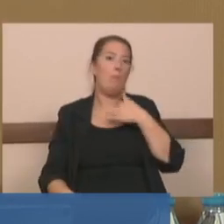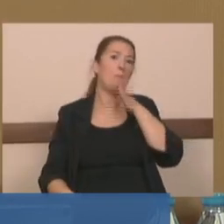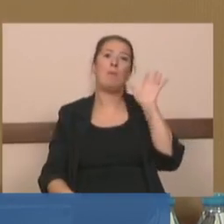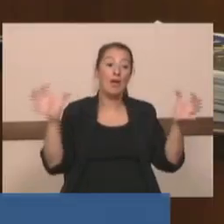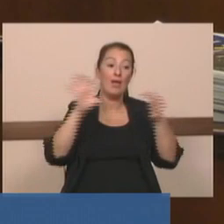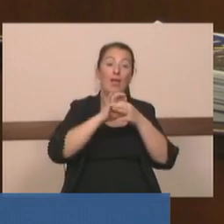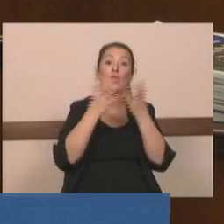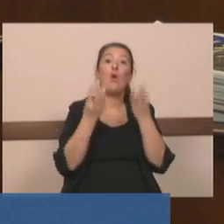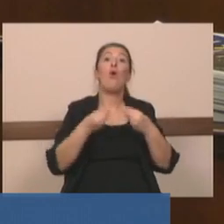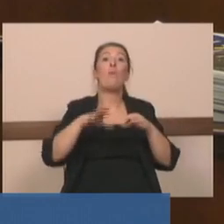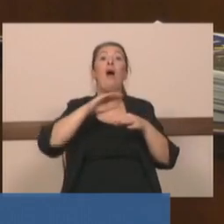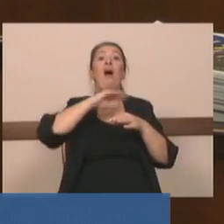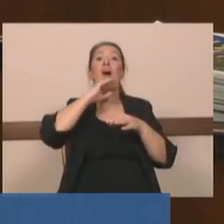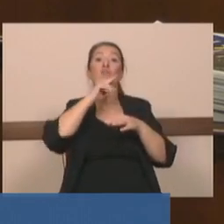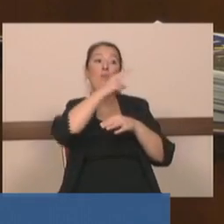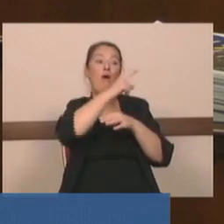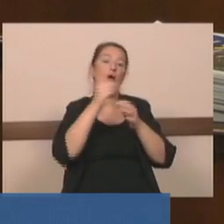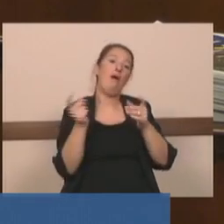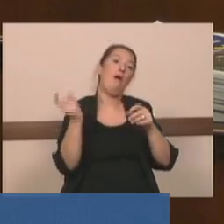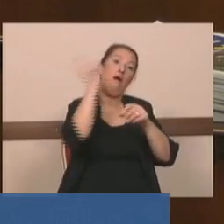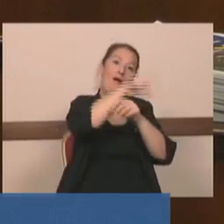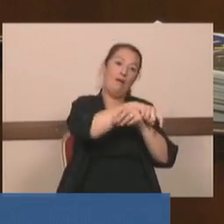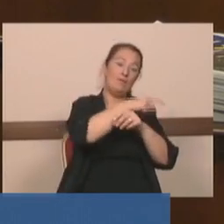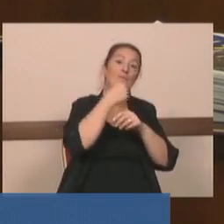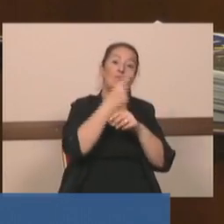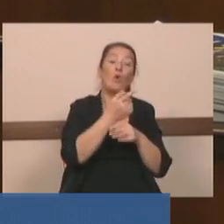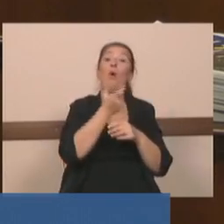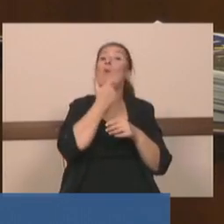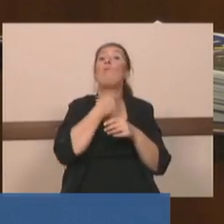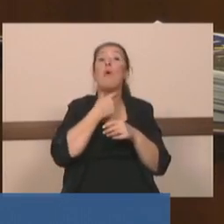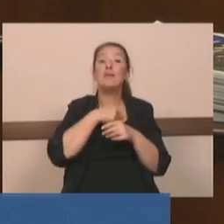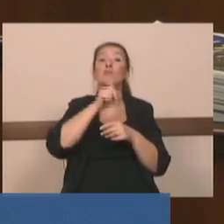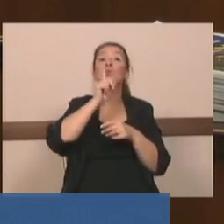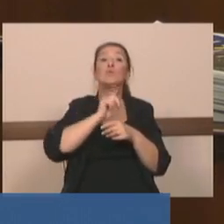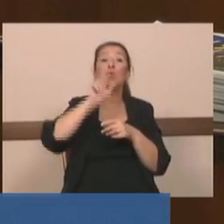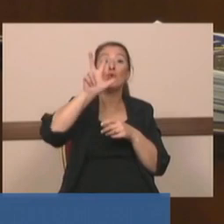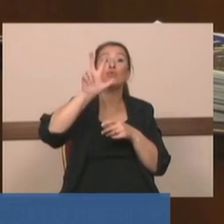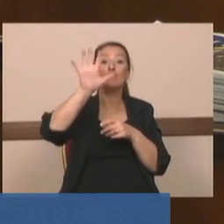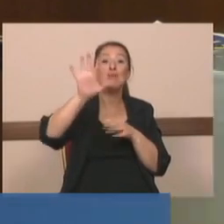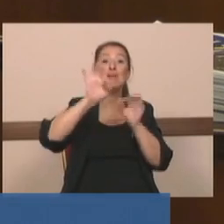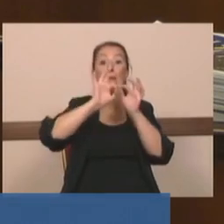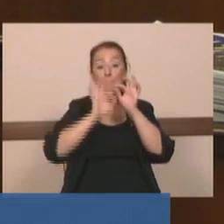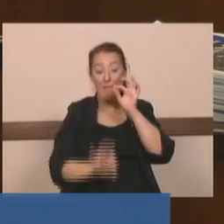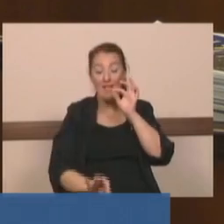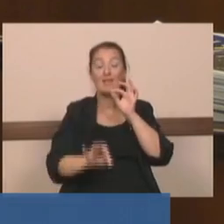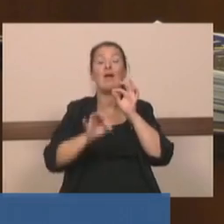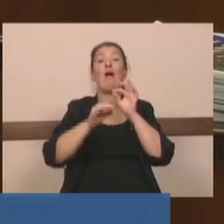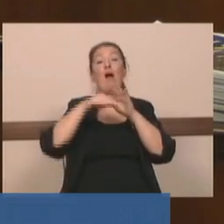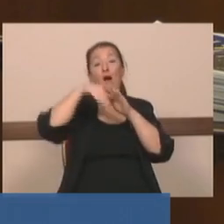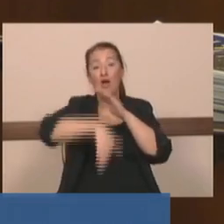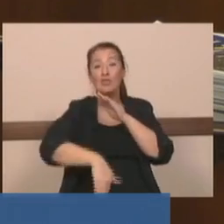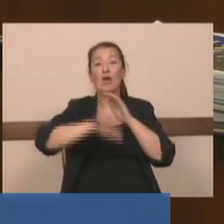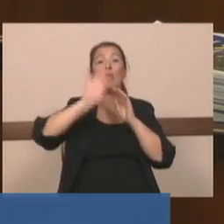Benim işim değil. El insaf Boğaz'ın yüz otuz beş metre altında beş bin beş yüz